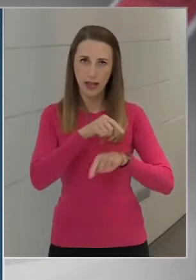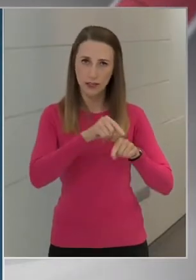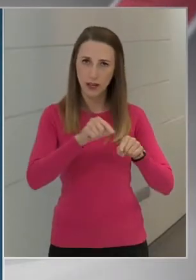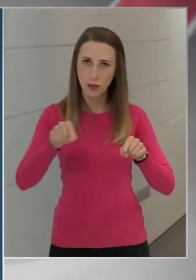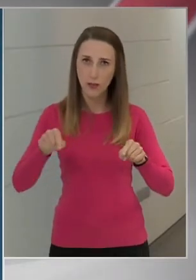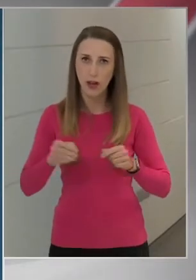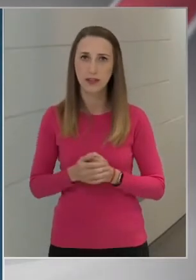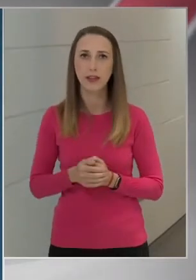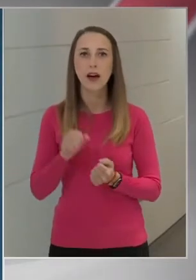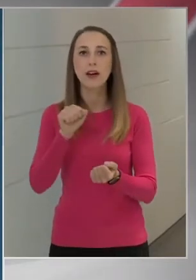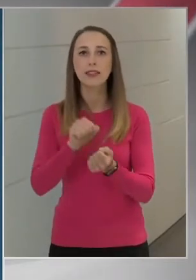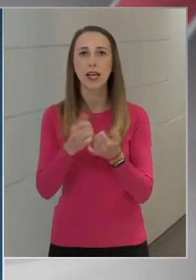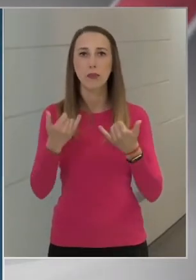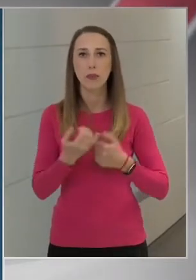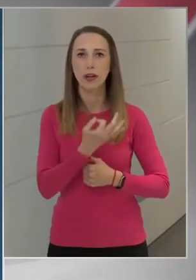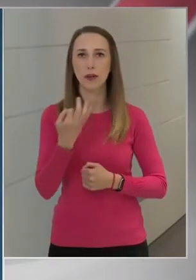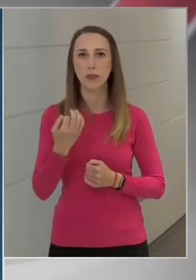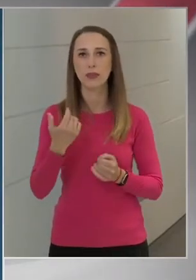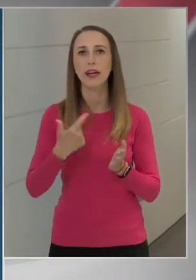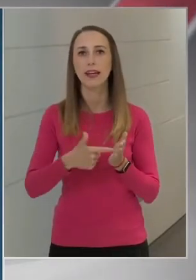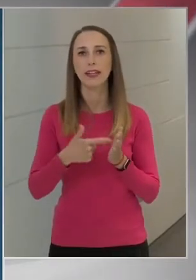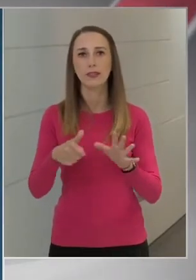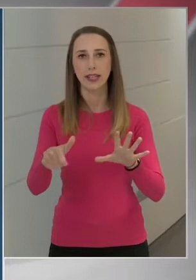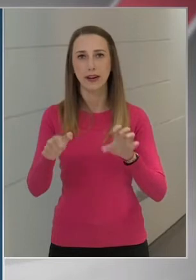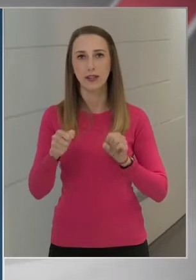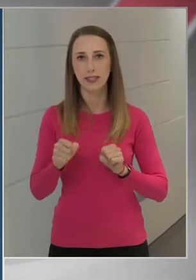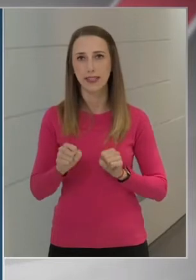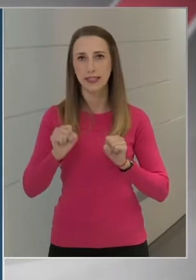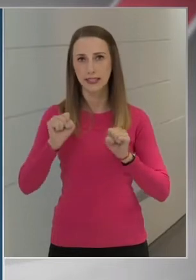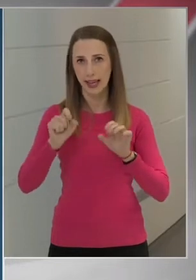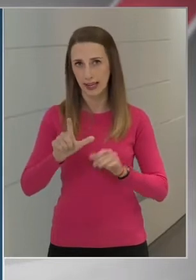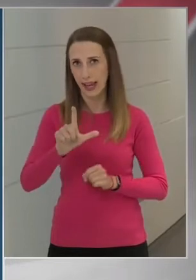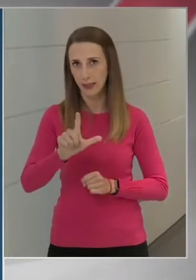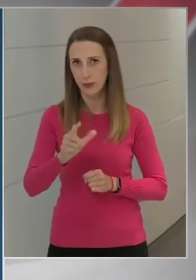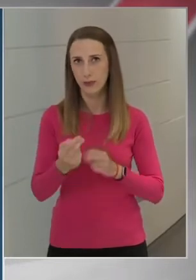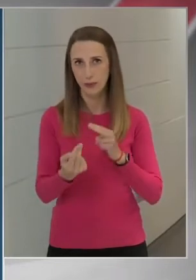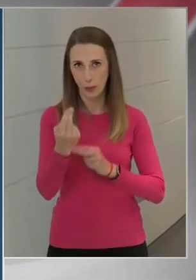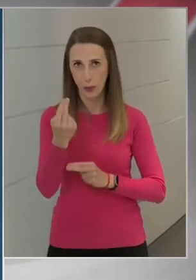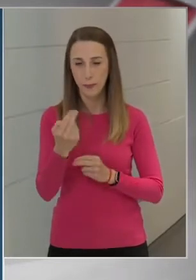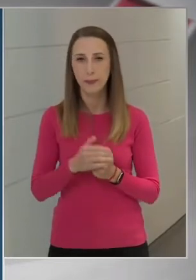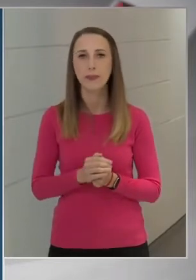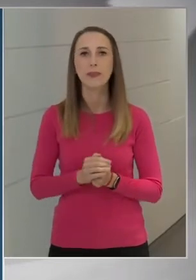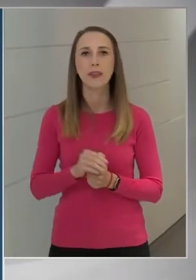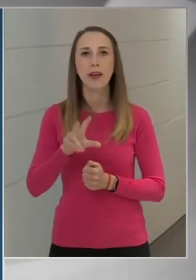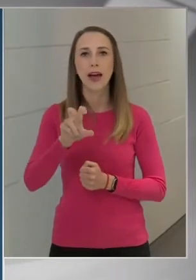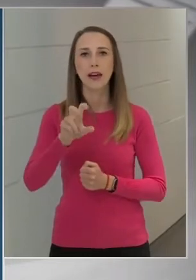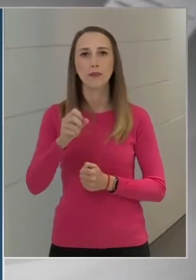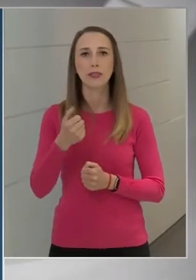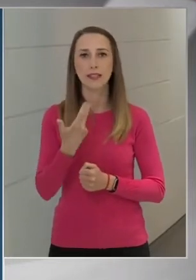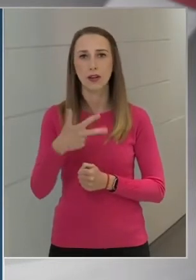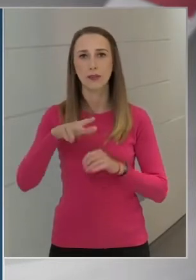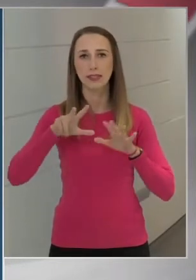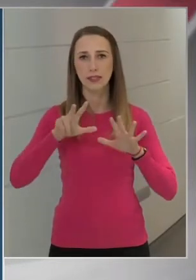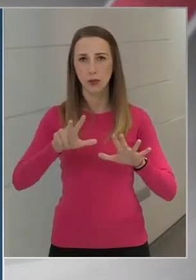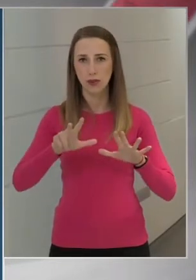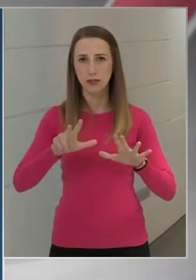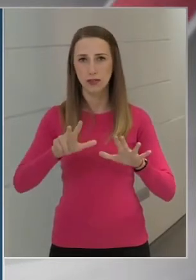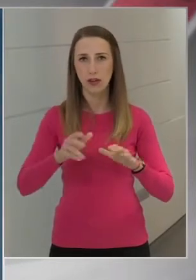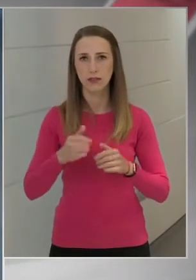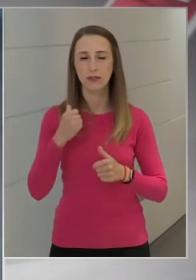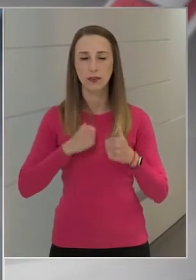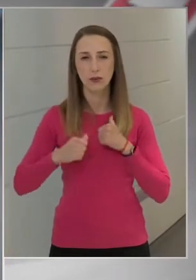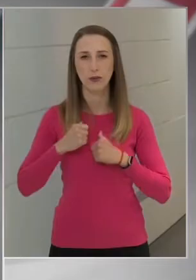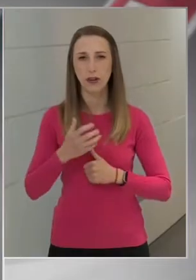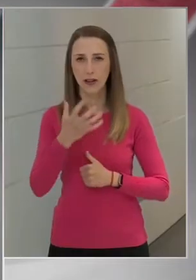Ez a szám a mai napon 2612 fő, míg 338-an szorulnak